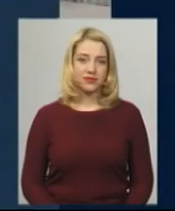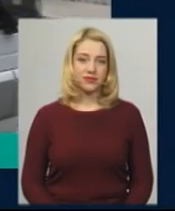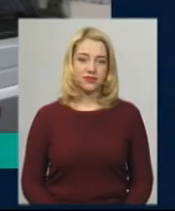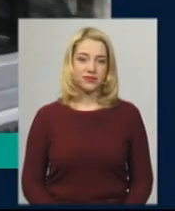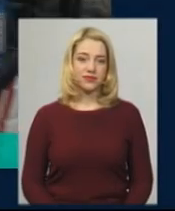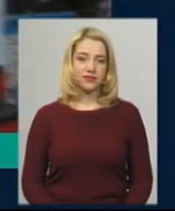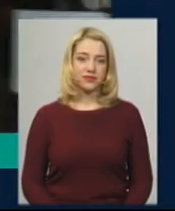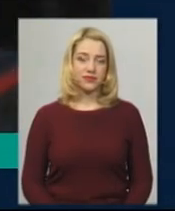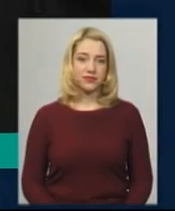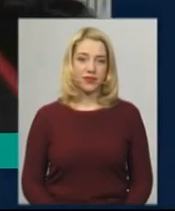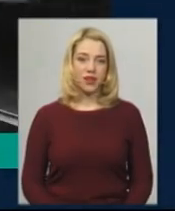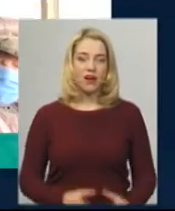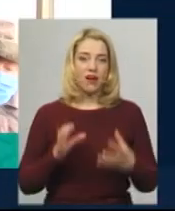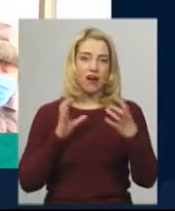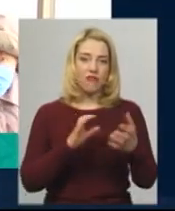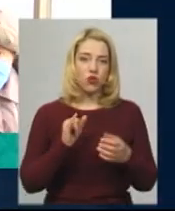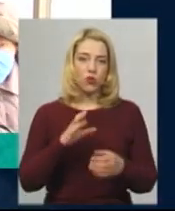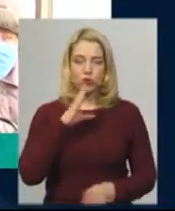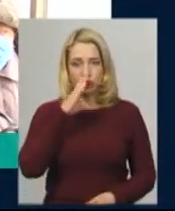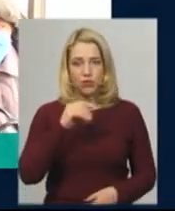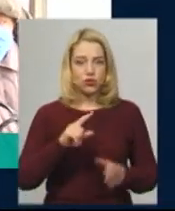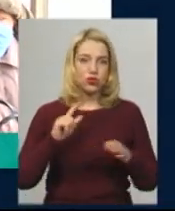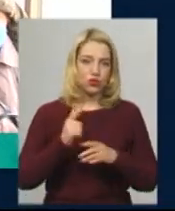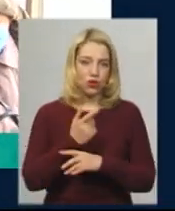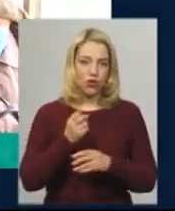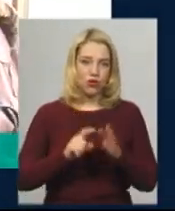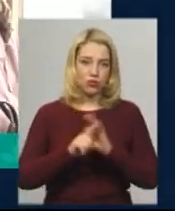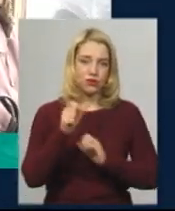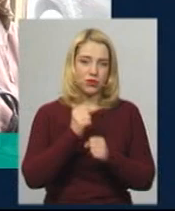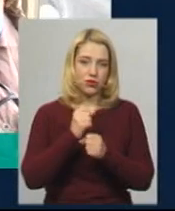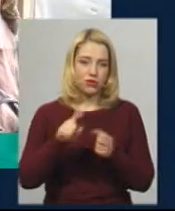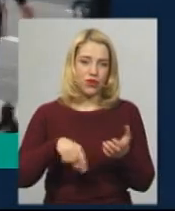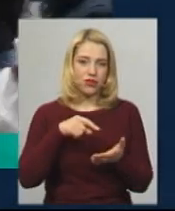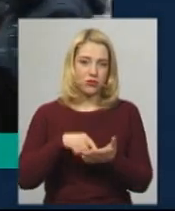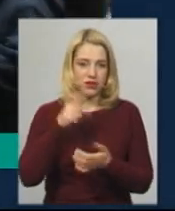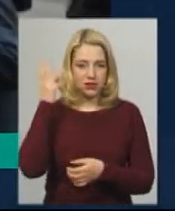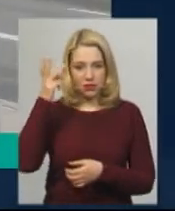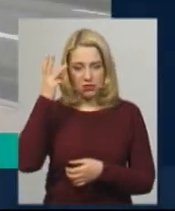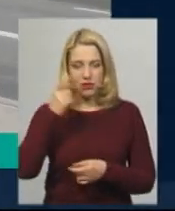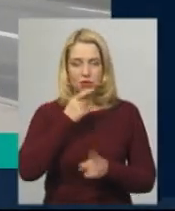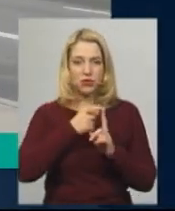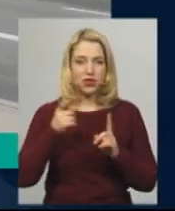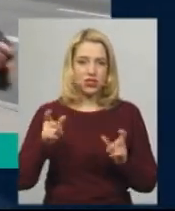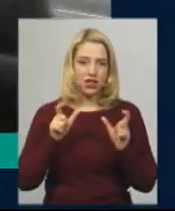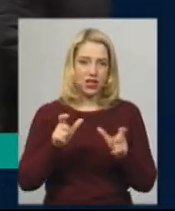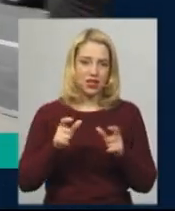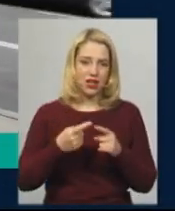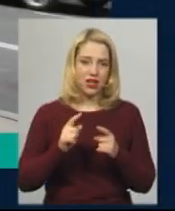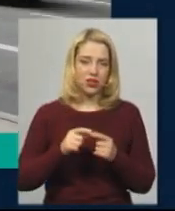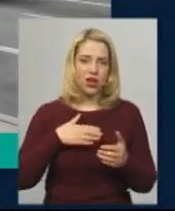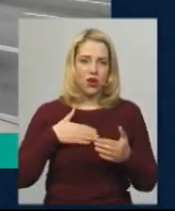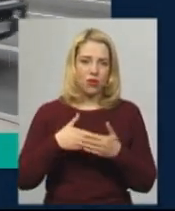Музика Автобуси та маршрутки знову виїхали на вулиці обласного центру. Під час карантину громадський транспорт